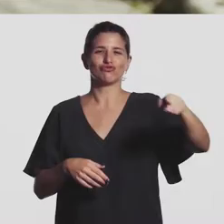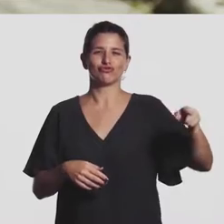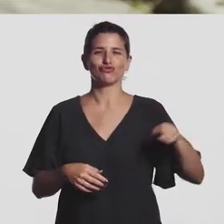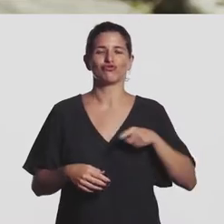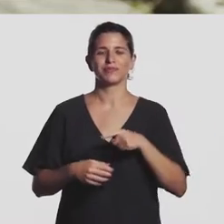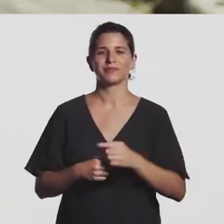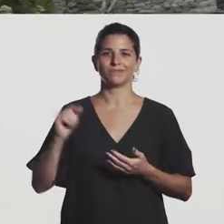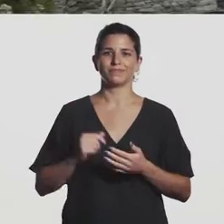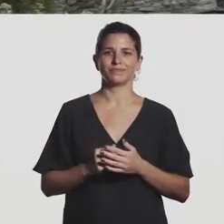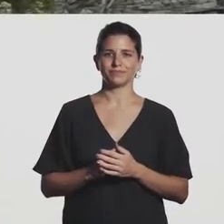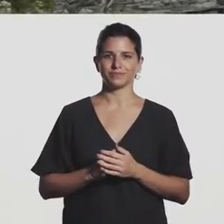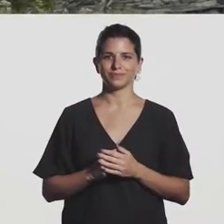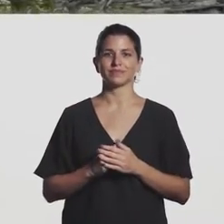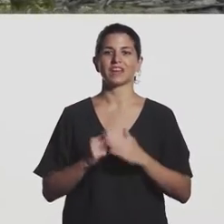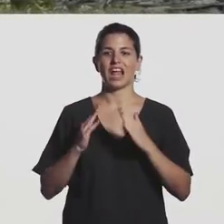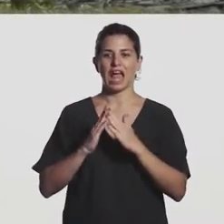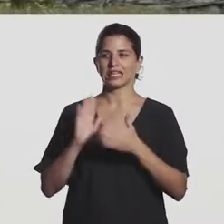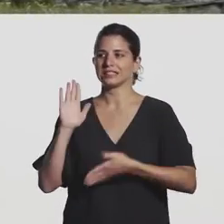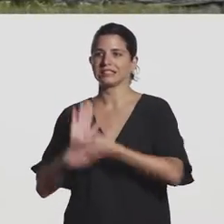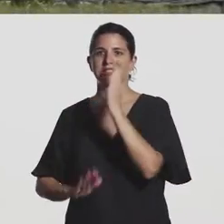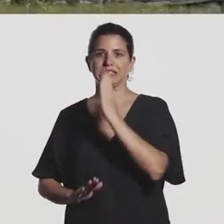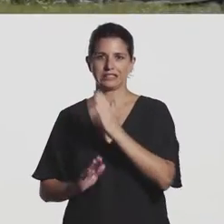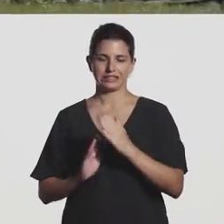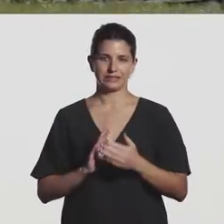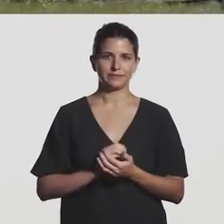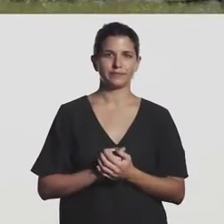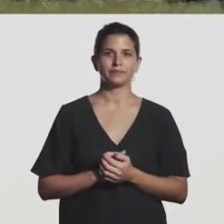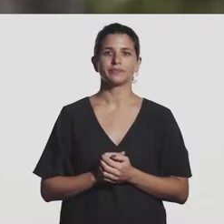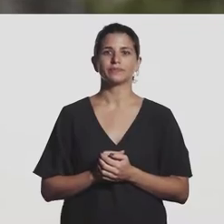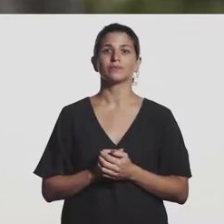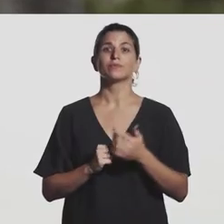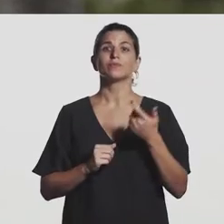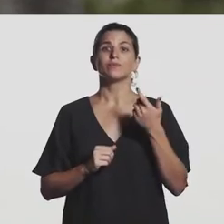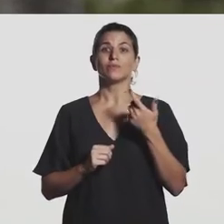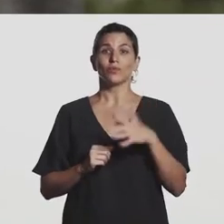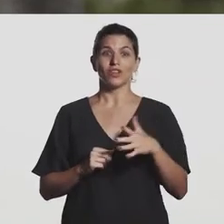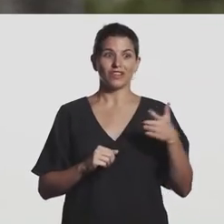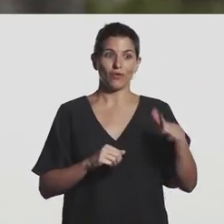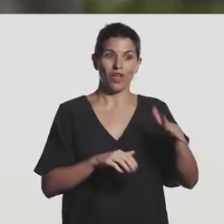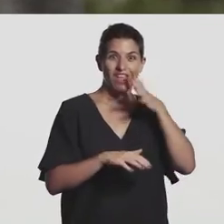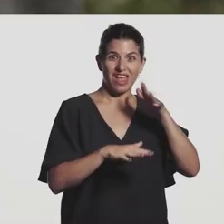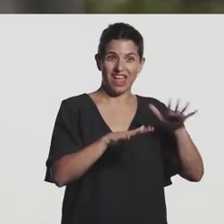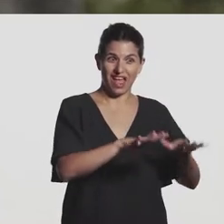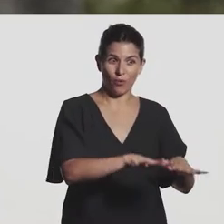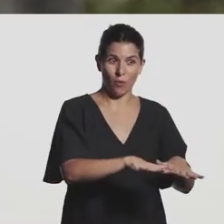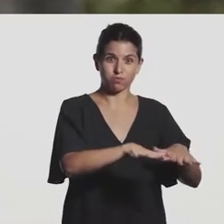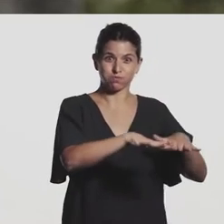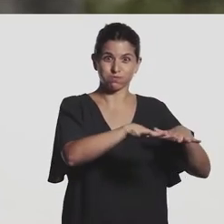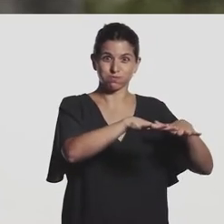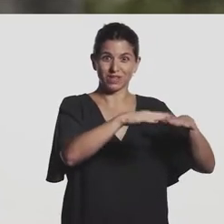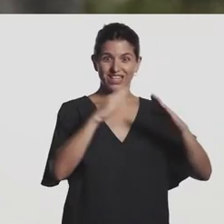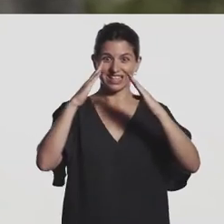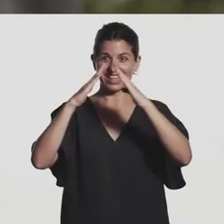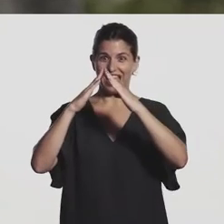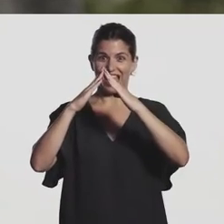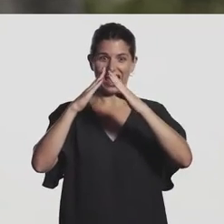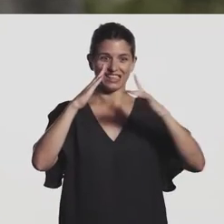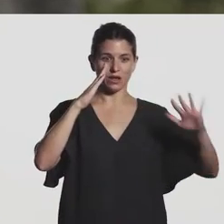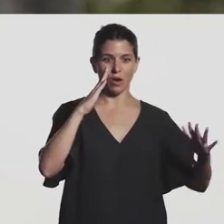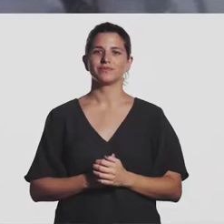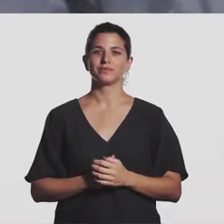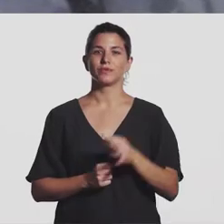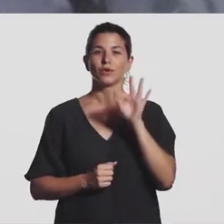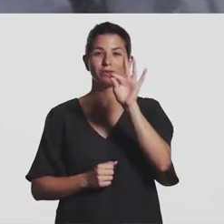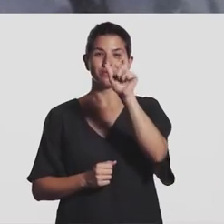della verzasca siamo allontanate dalla casa perché cominciava arrivare acqua anche dentro nella casa